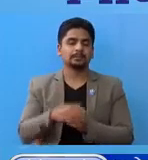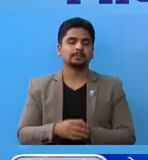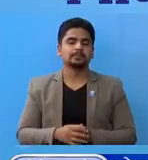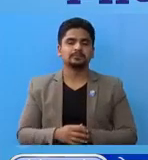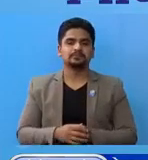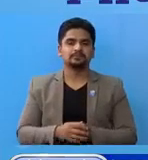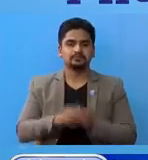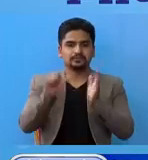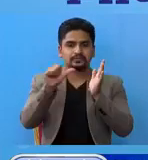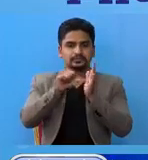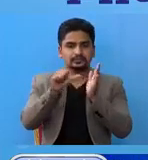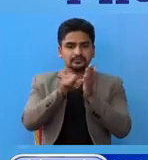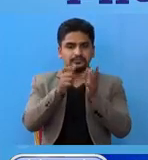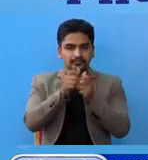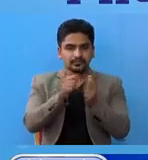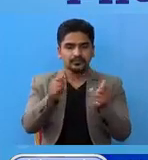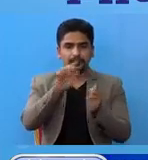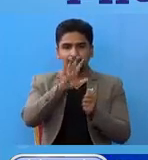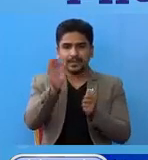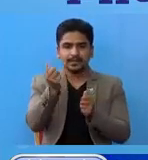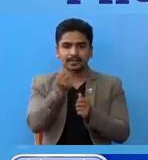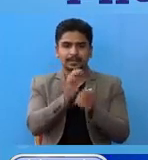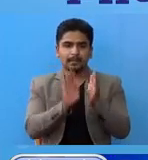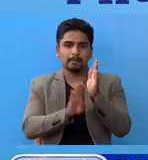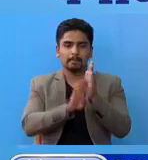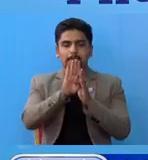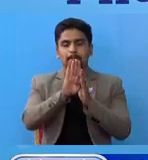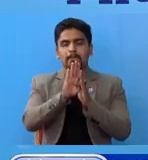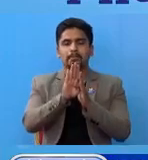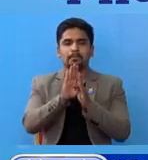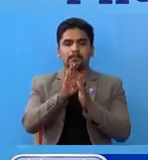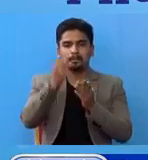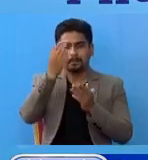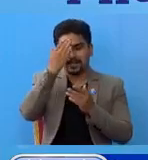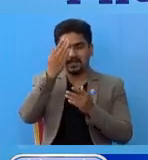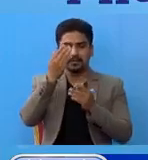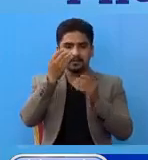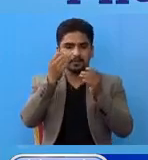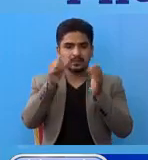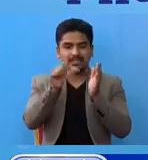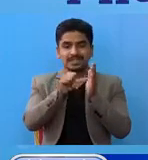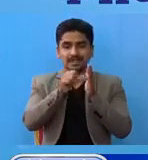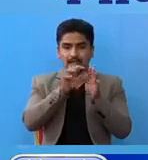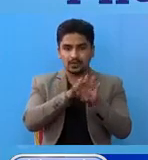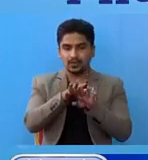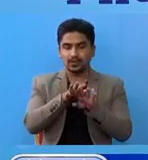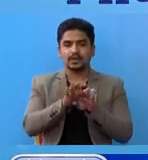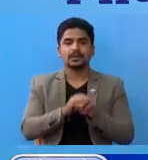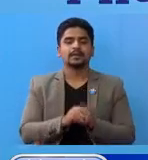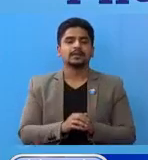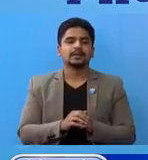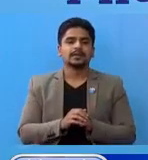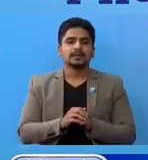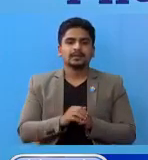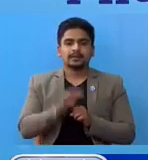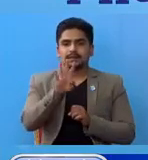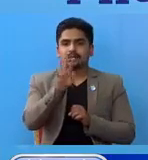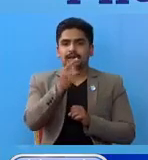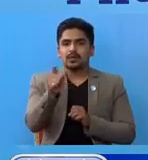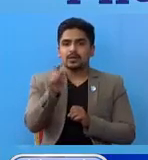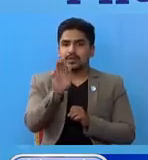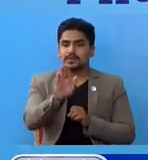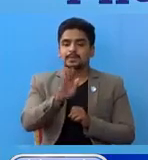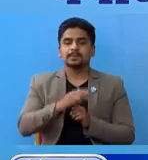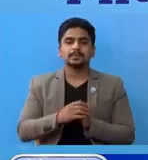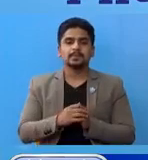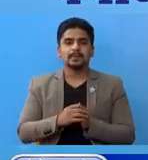जिल्ला गत 500 वंदा माथी उपचार मा रहेका संक्रमीत अरूर रहेका जिल्ला हरू चार उटाशन